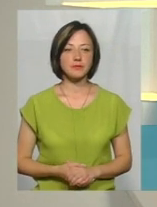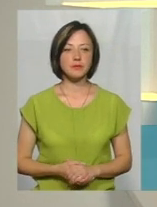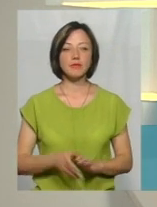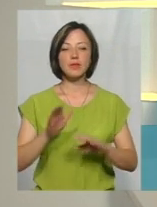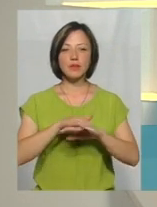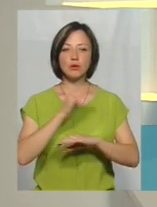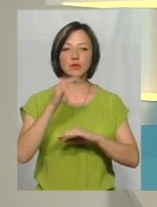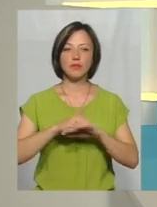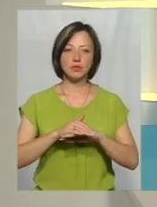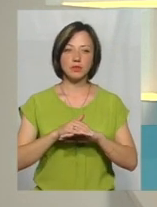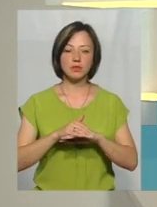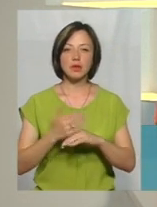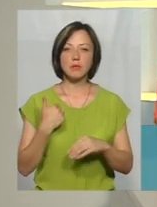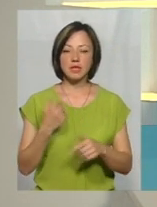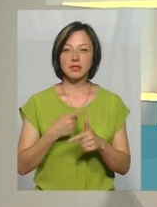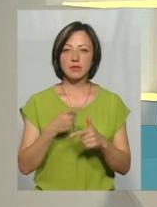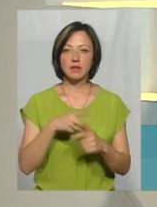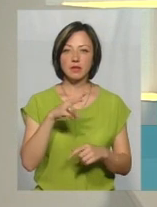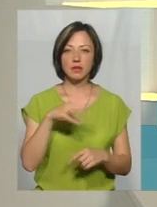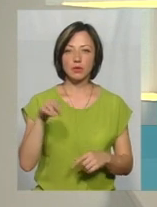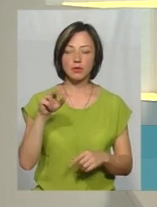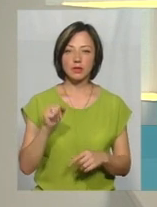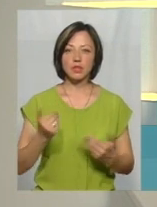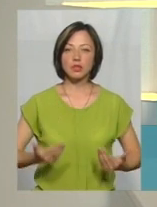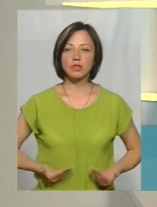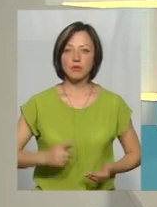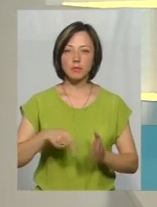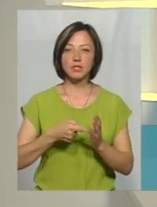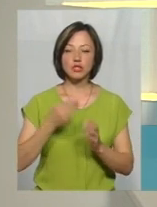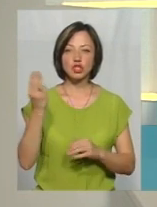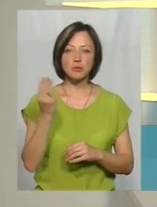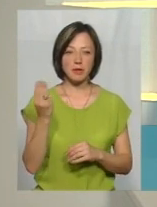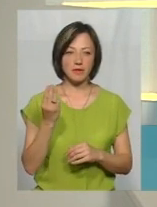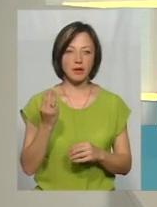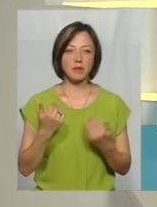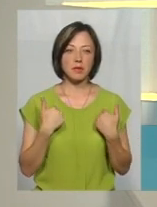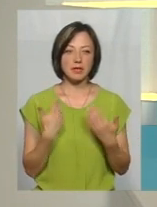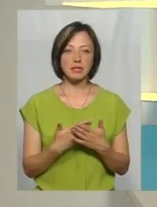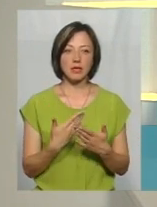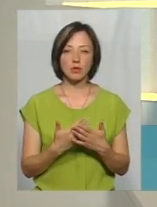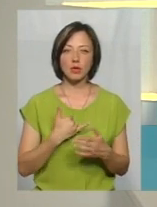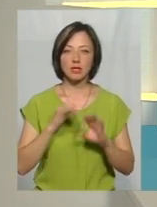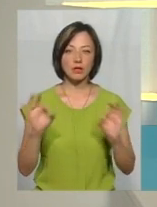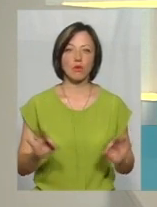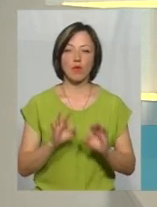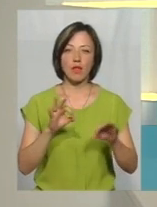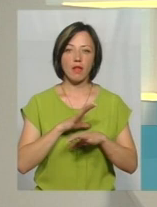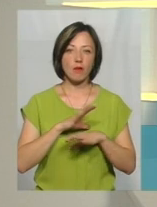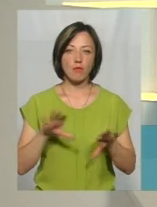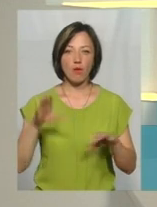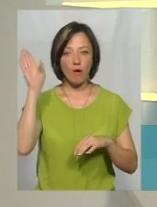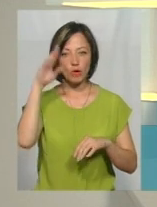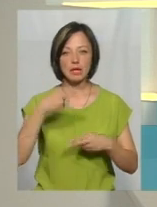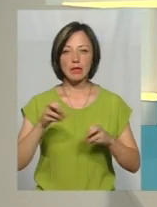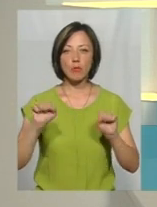Доброго вечора. Мене звати Людмила, я мешкаю в місті Шепетівка. Мені здається, що в нас ніколи не було води, де можна було